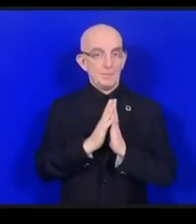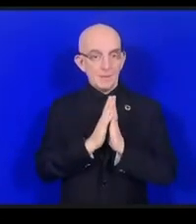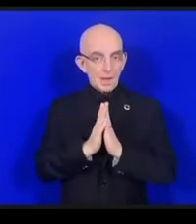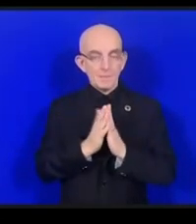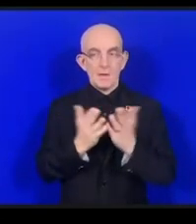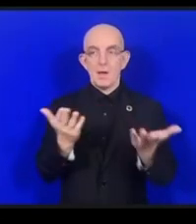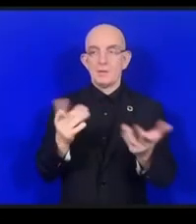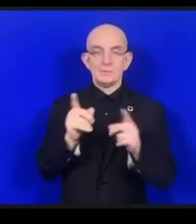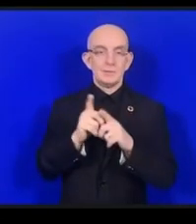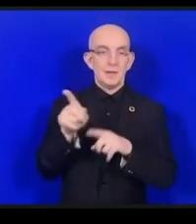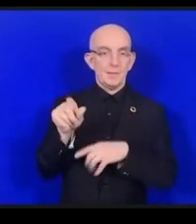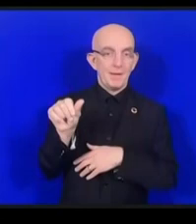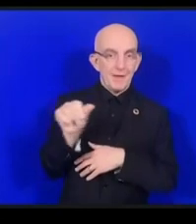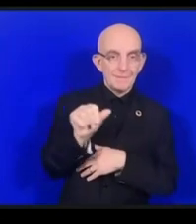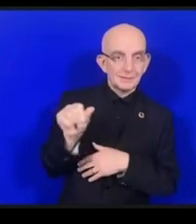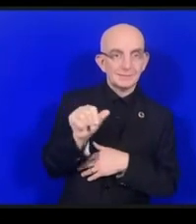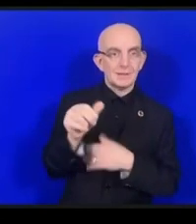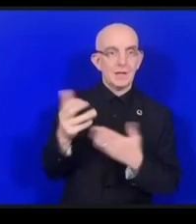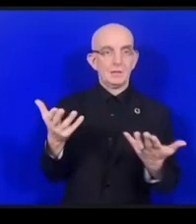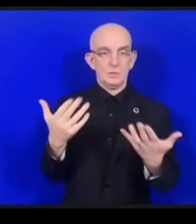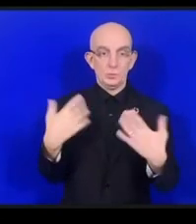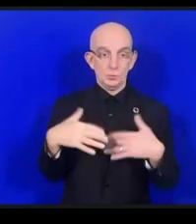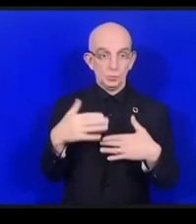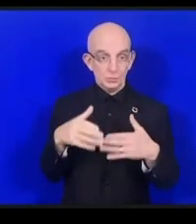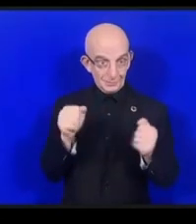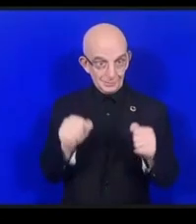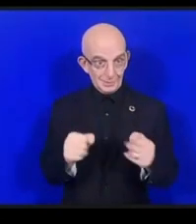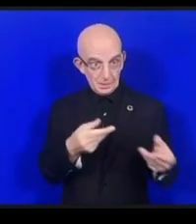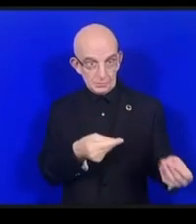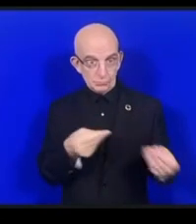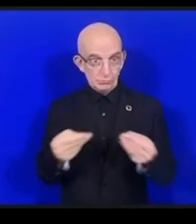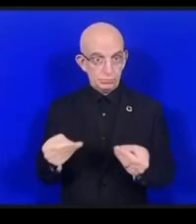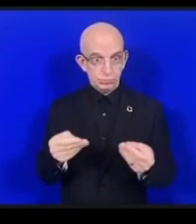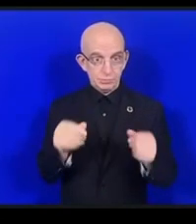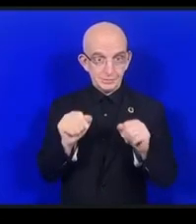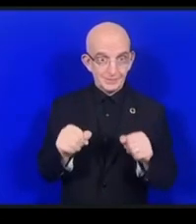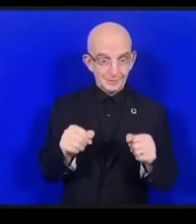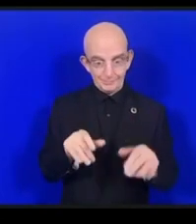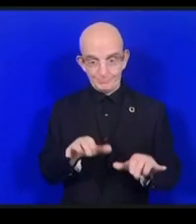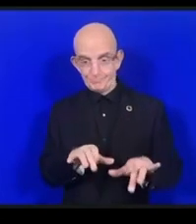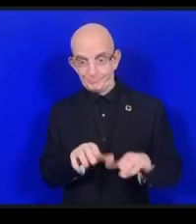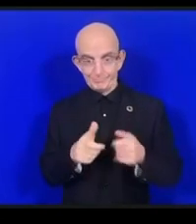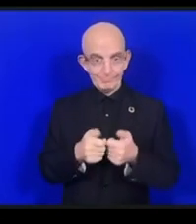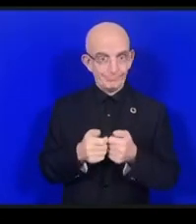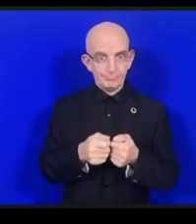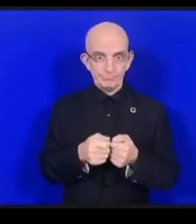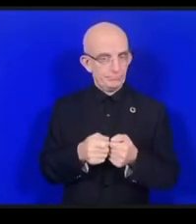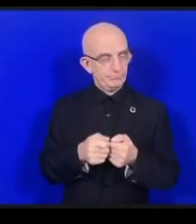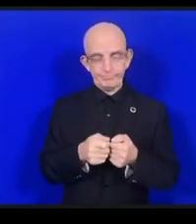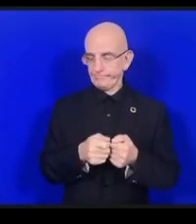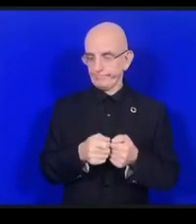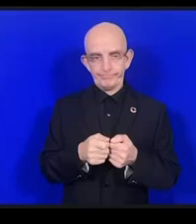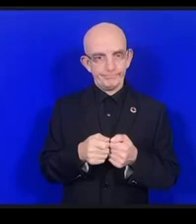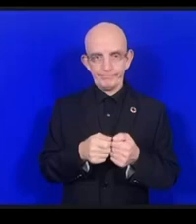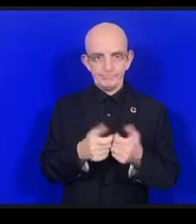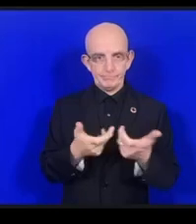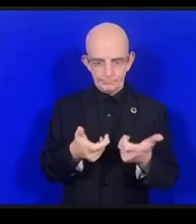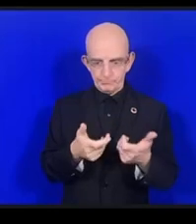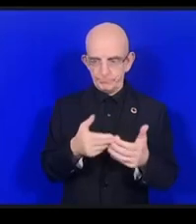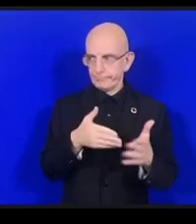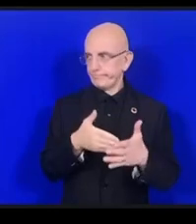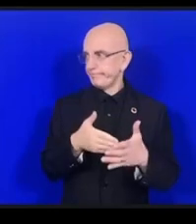いてインターネットのアクセスは非常に厳しいです難しいですしかもお金がかかるようになっています